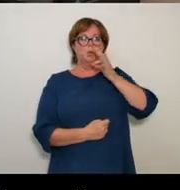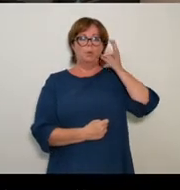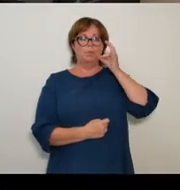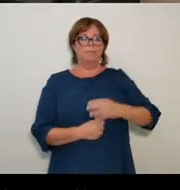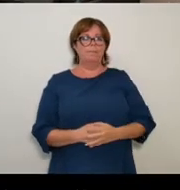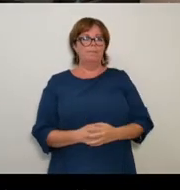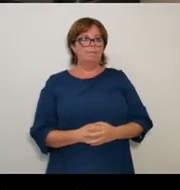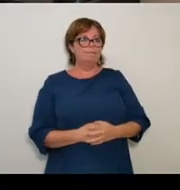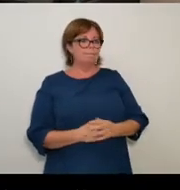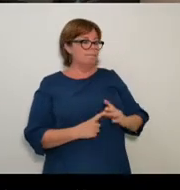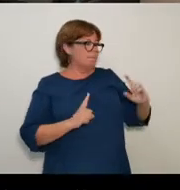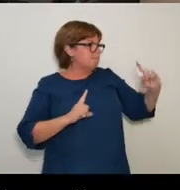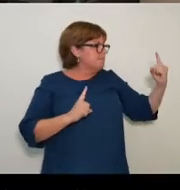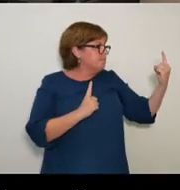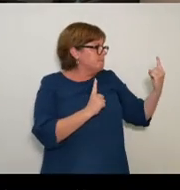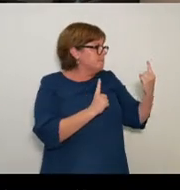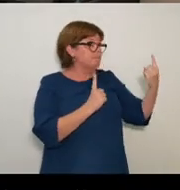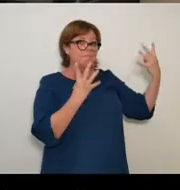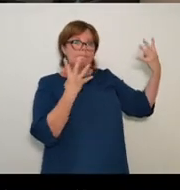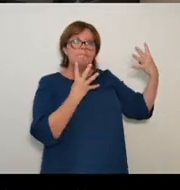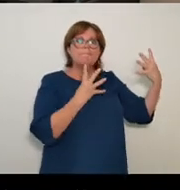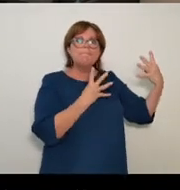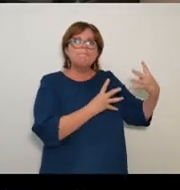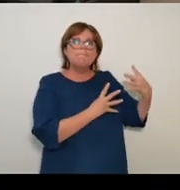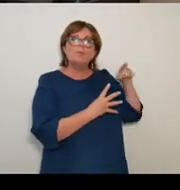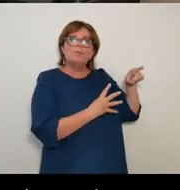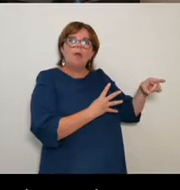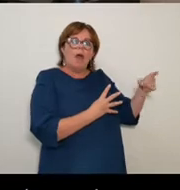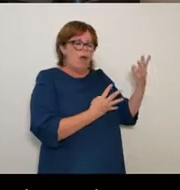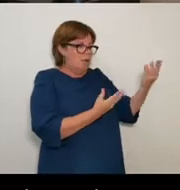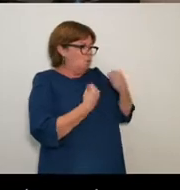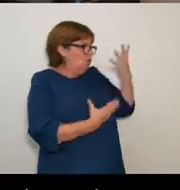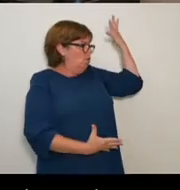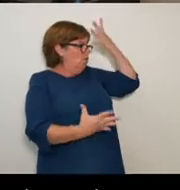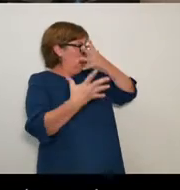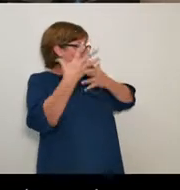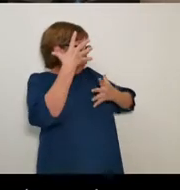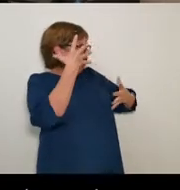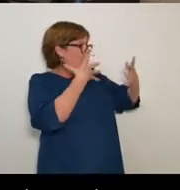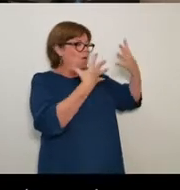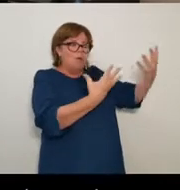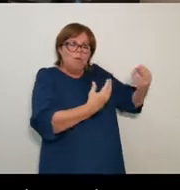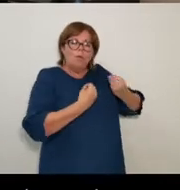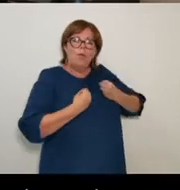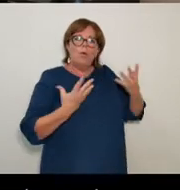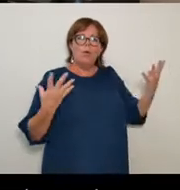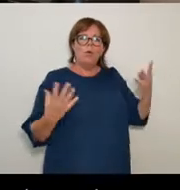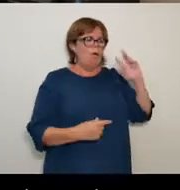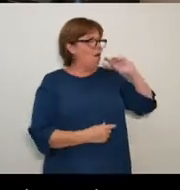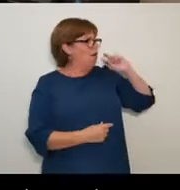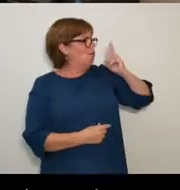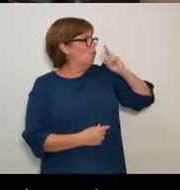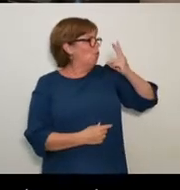modalités langagières se révèle une épreuve dérangeante, qui met en souffrance les repères avec